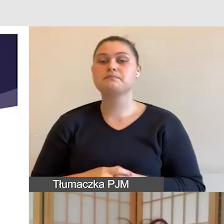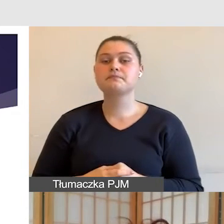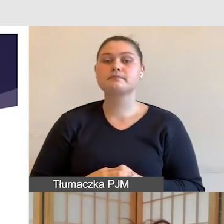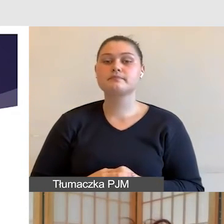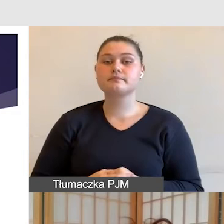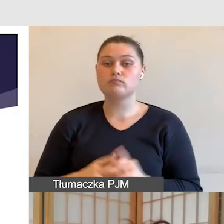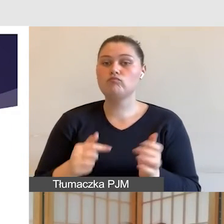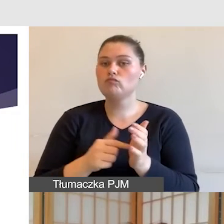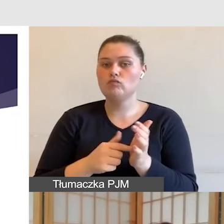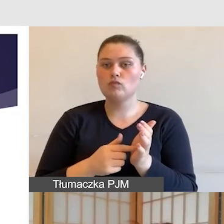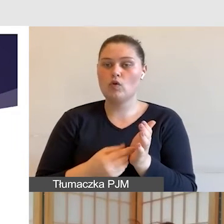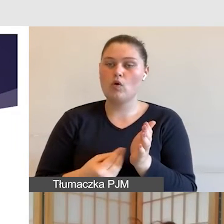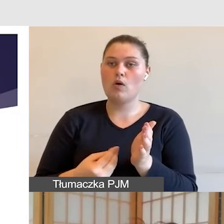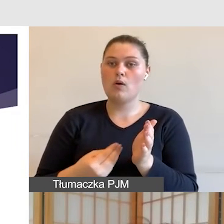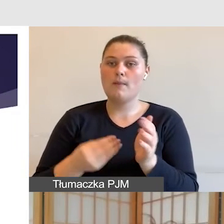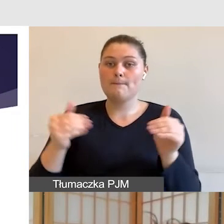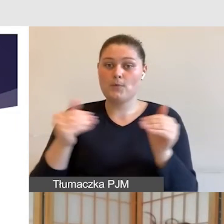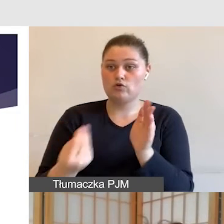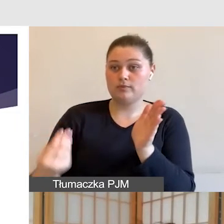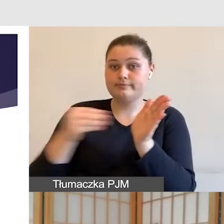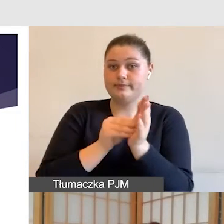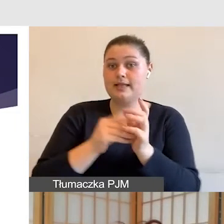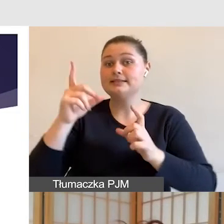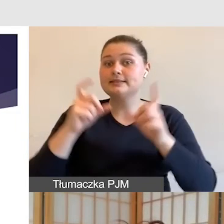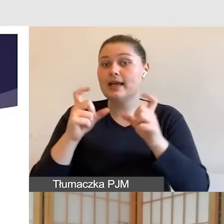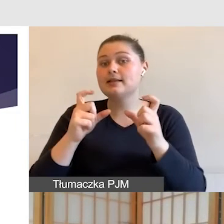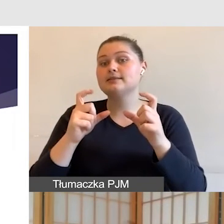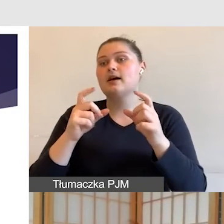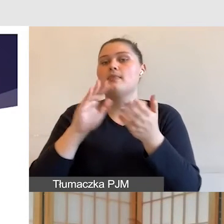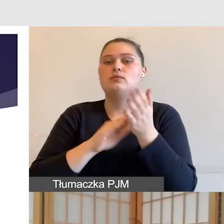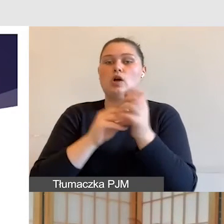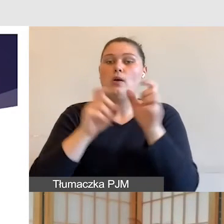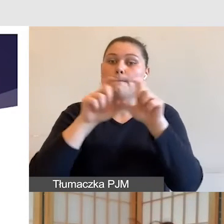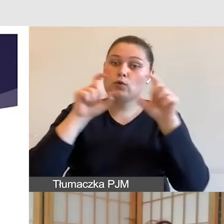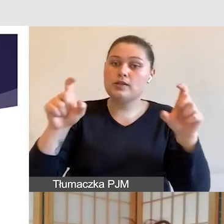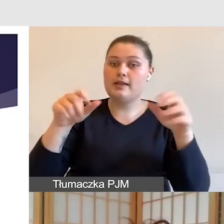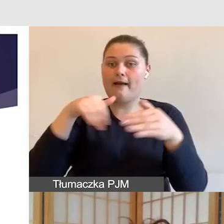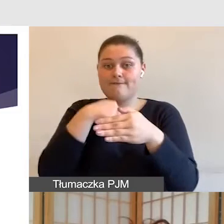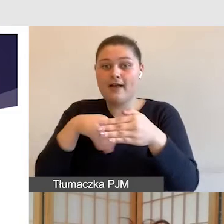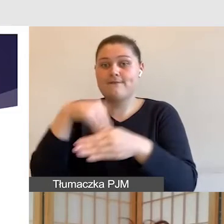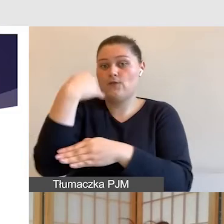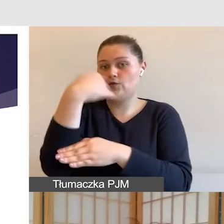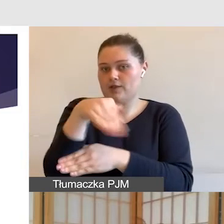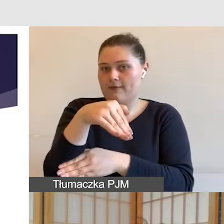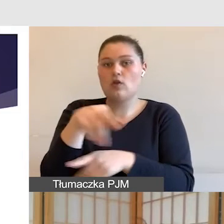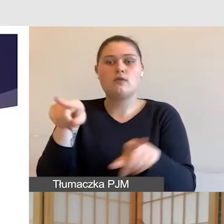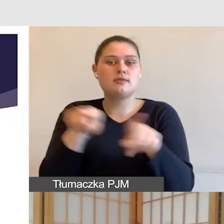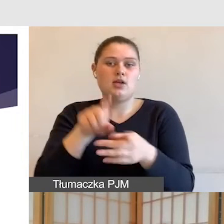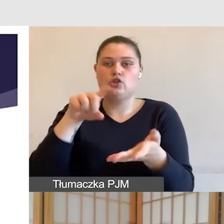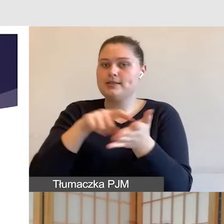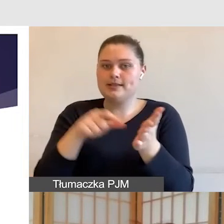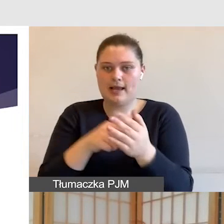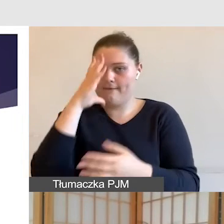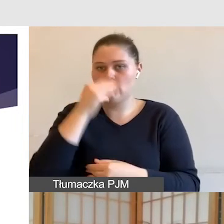umieszczać później zdjęcia, jak wygląda sam budynek zewnątrz, wewnątrz i nasza sala, do której zmierzamy. Jeżeli